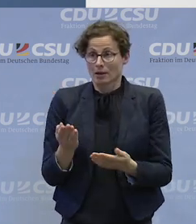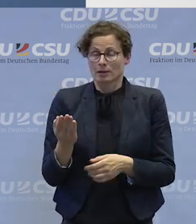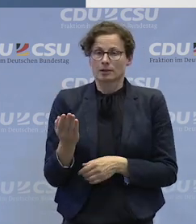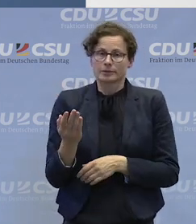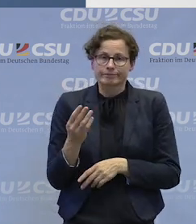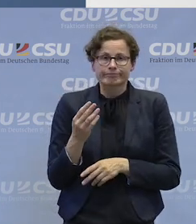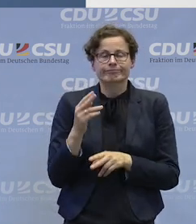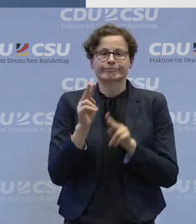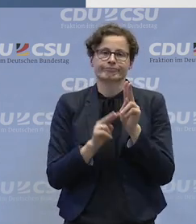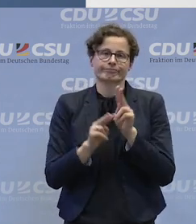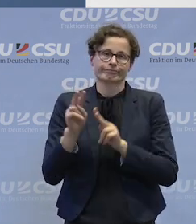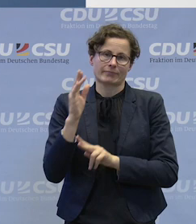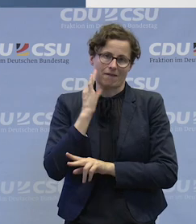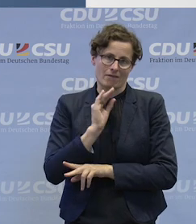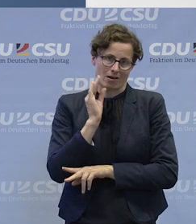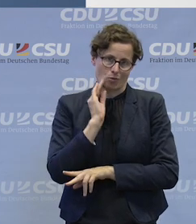Erfahrungen,